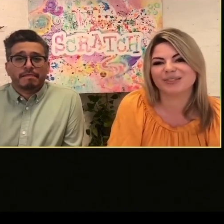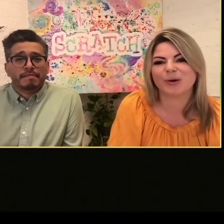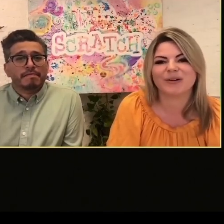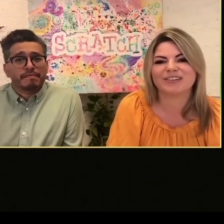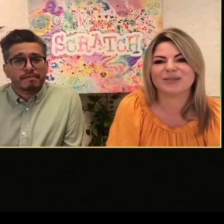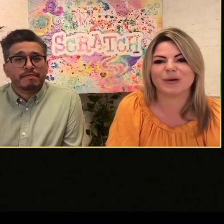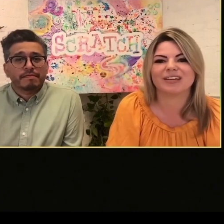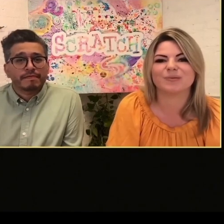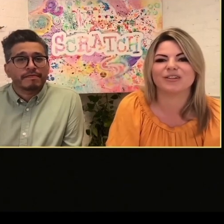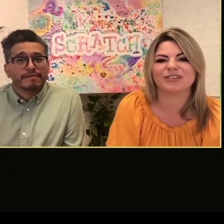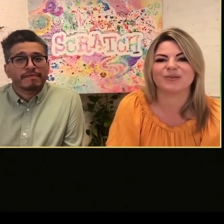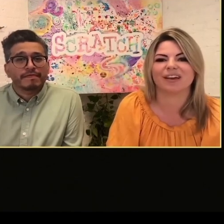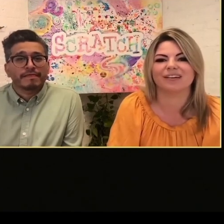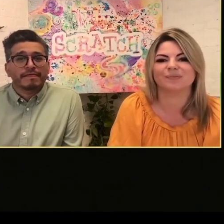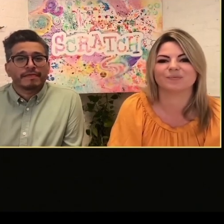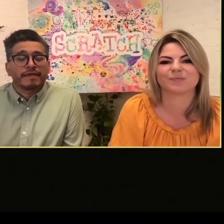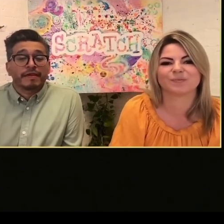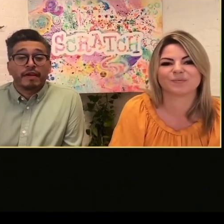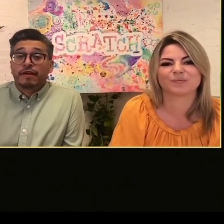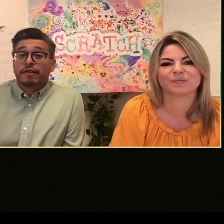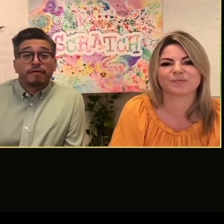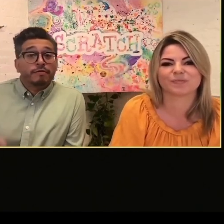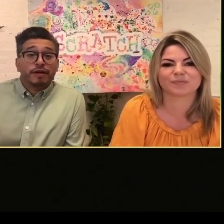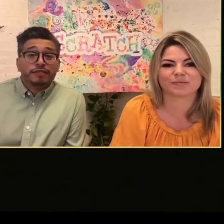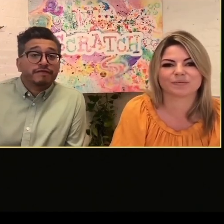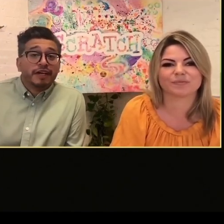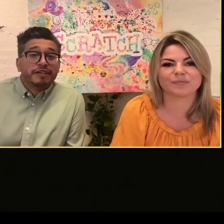nuovi corsi, nuovi strumenti.